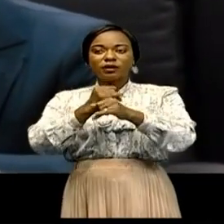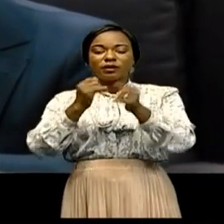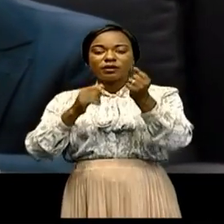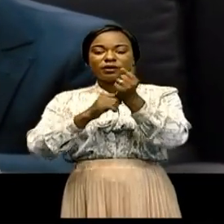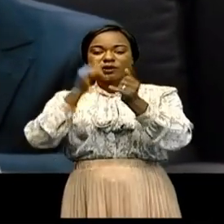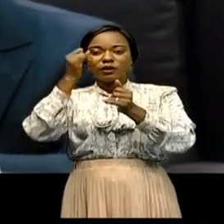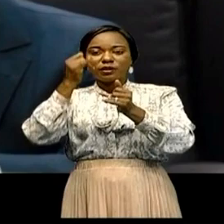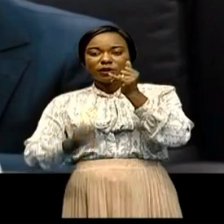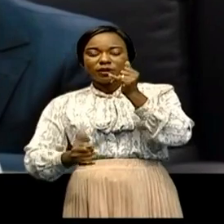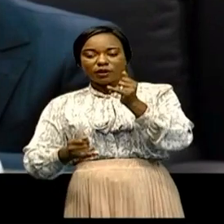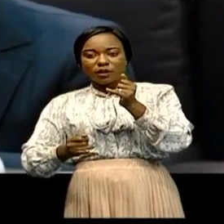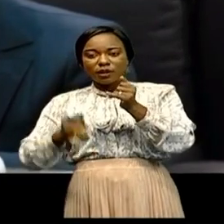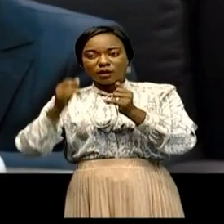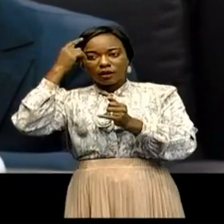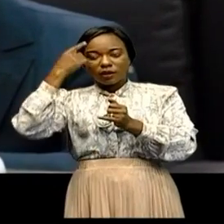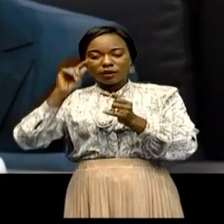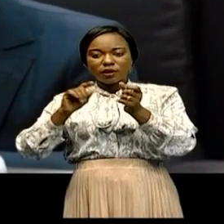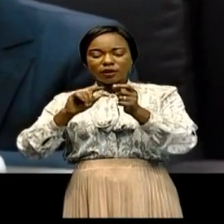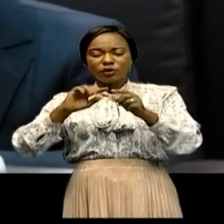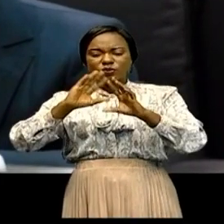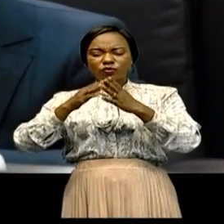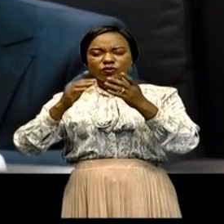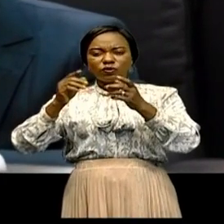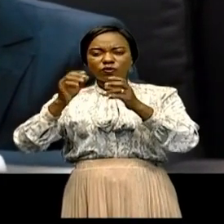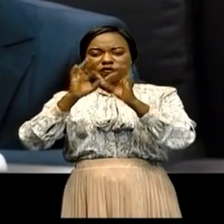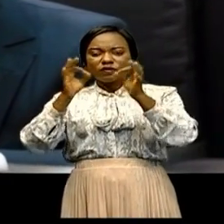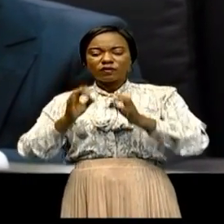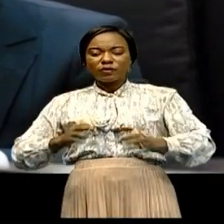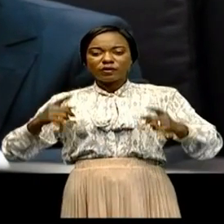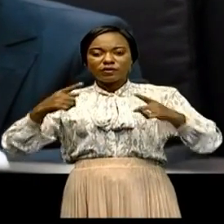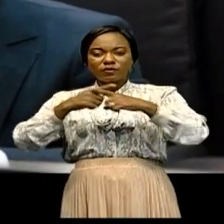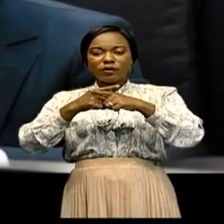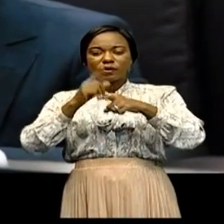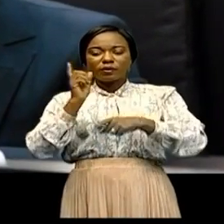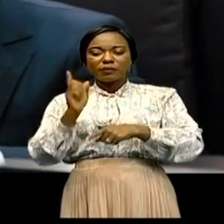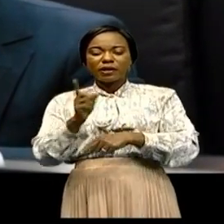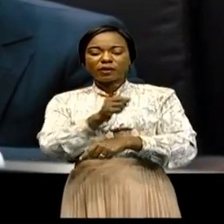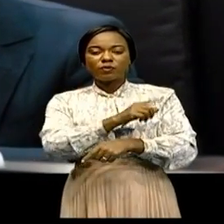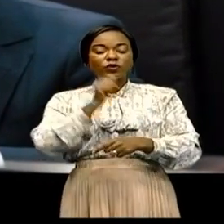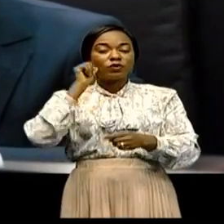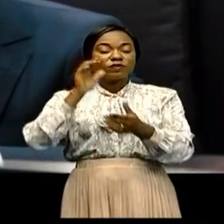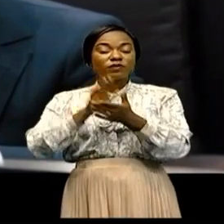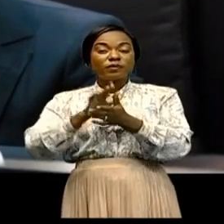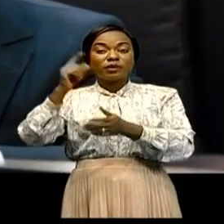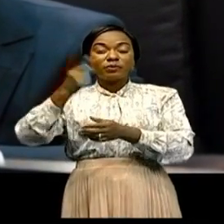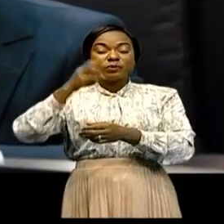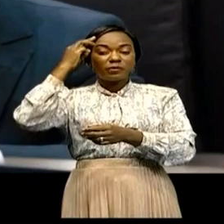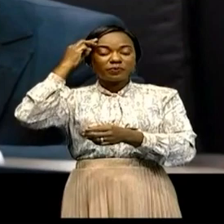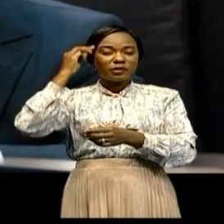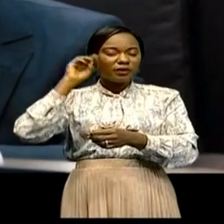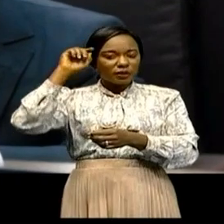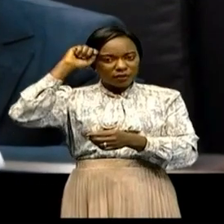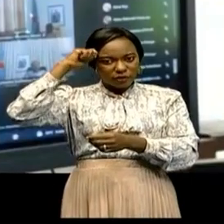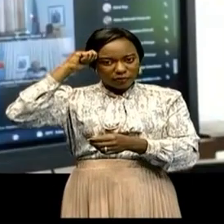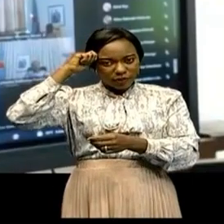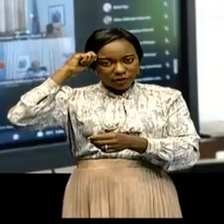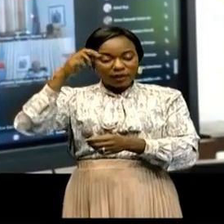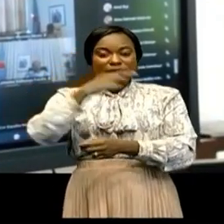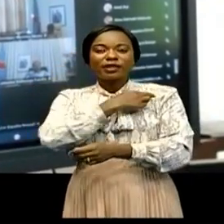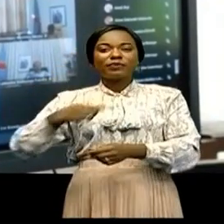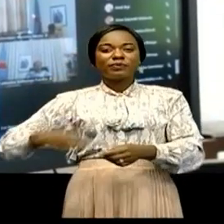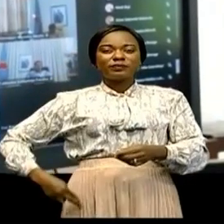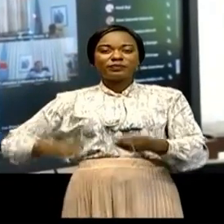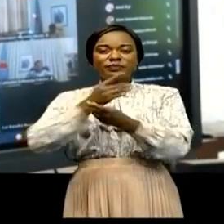'élimination de toutes formes de violences à l'égard des femmes. Le Premier ministre a rappelé que la République